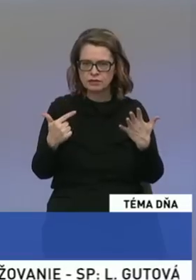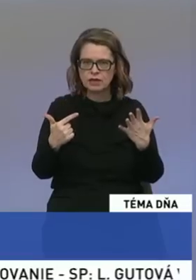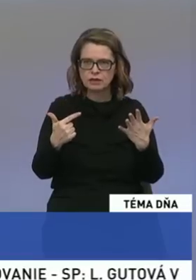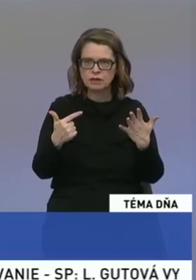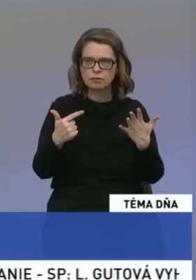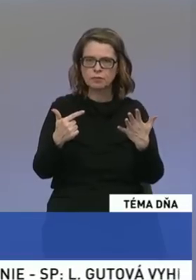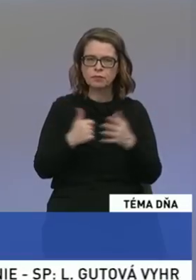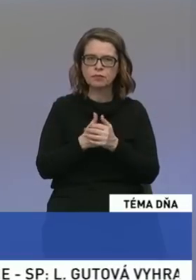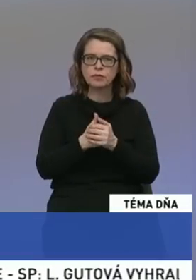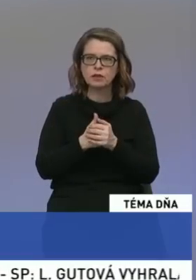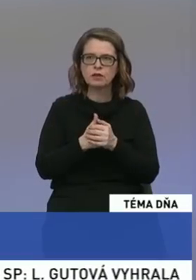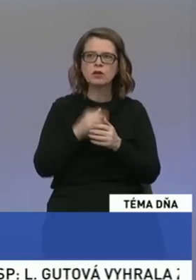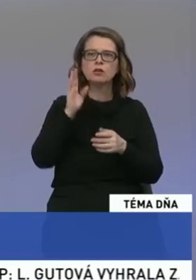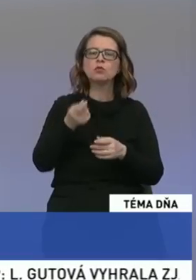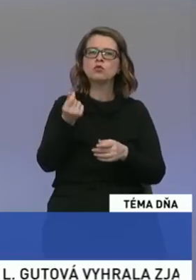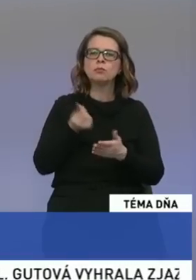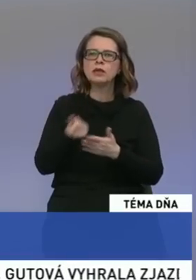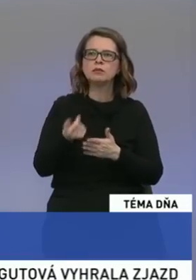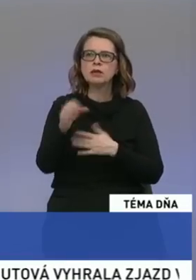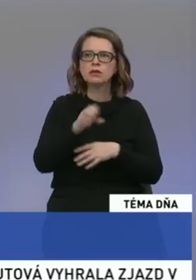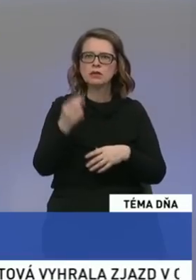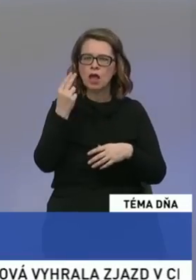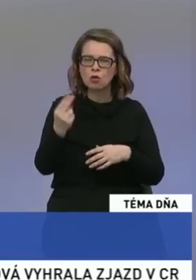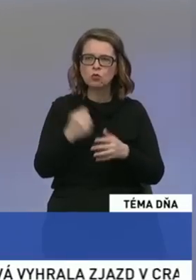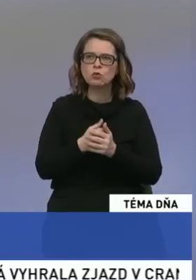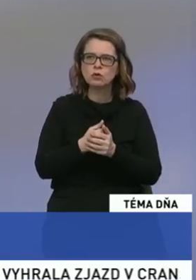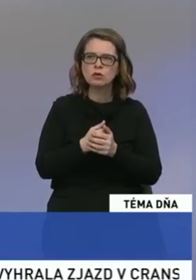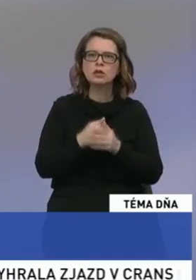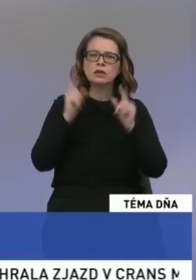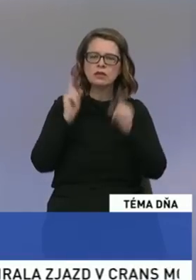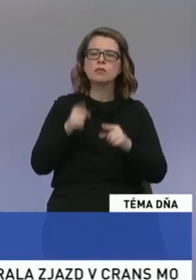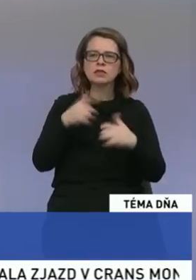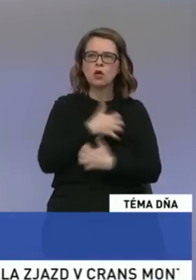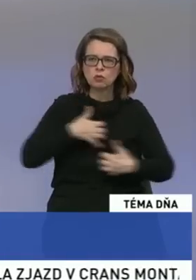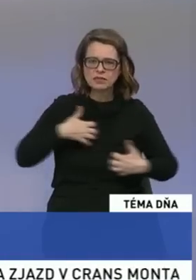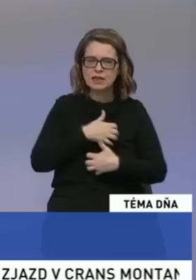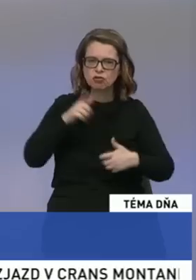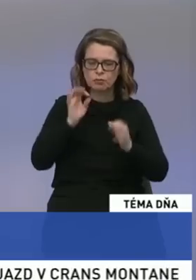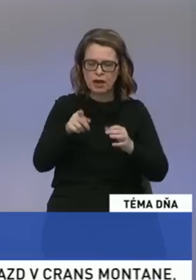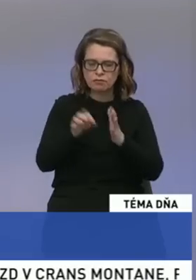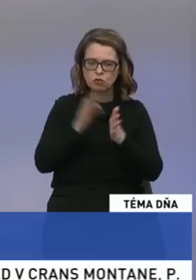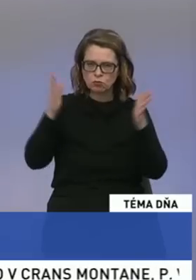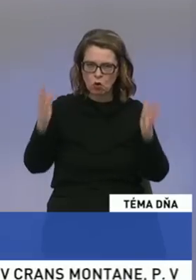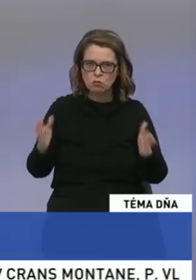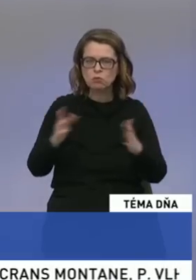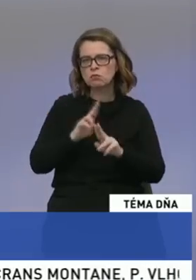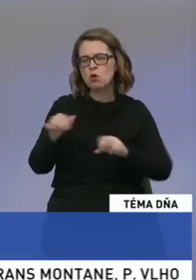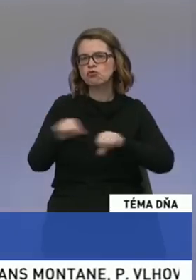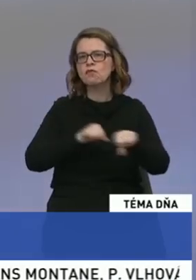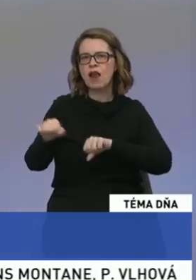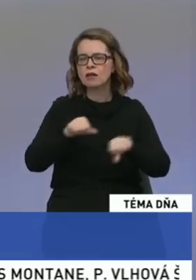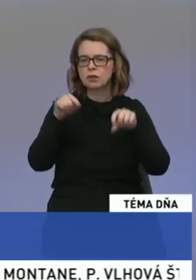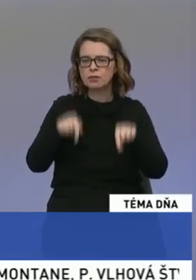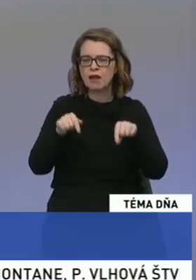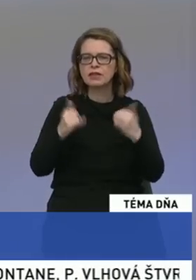dostať veľmi symbolickú príspevky z Európskej únie. Takže z tohto pohľadu sa treba usilovať v tomto období. Možno aj preto vláda v tomto volebnom